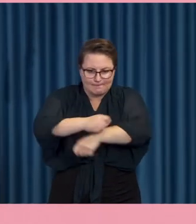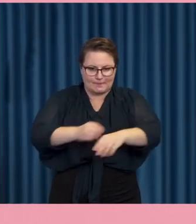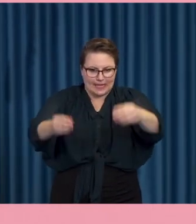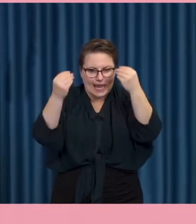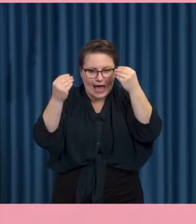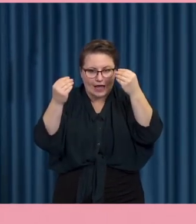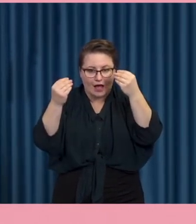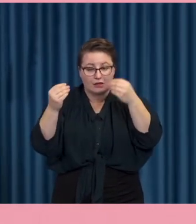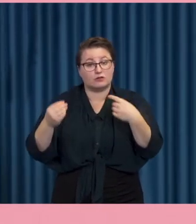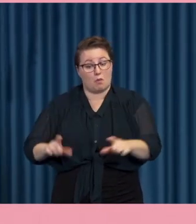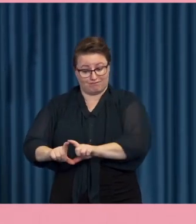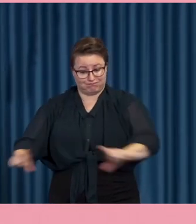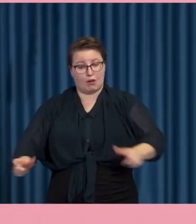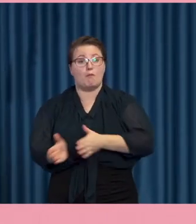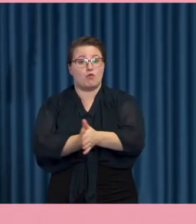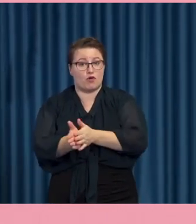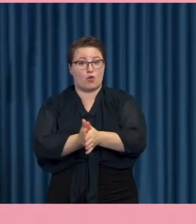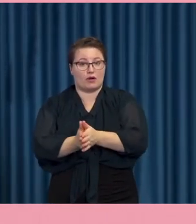bas. Sen kommer tillgång förstås.